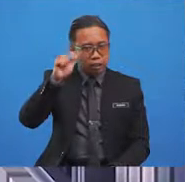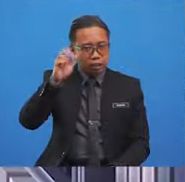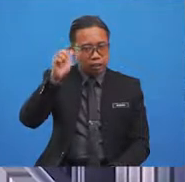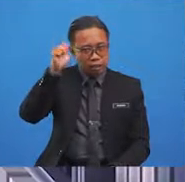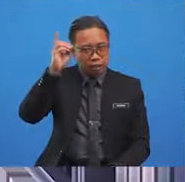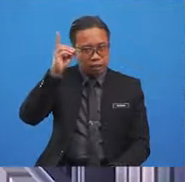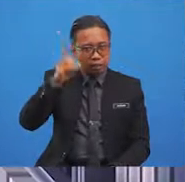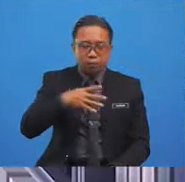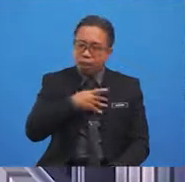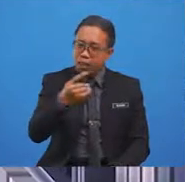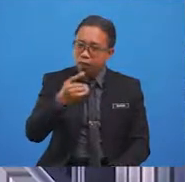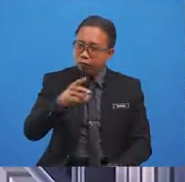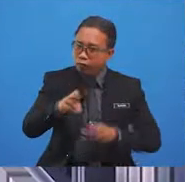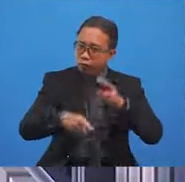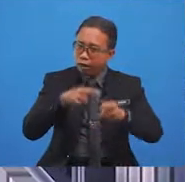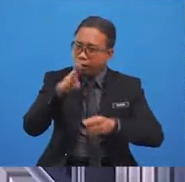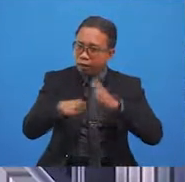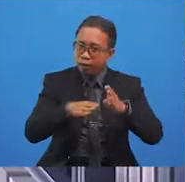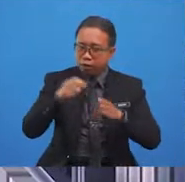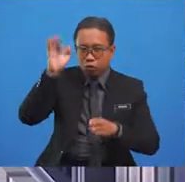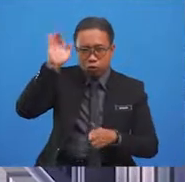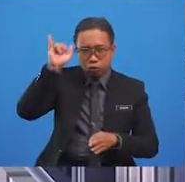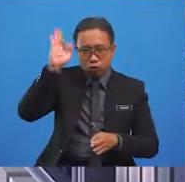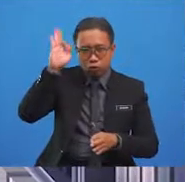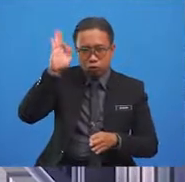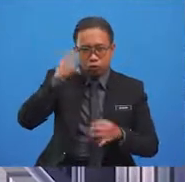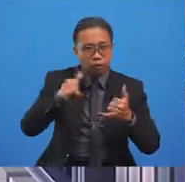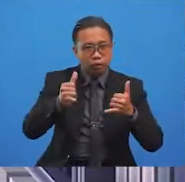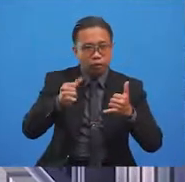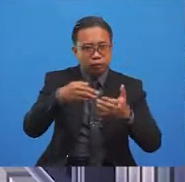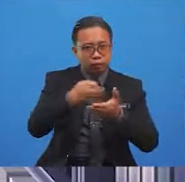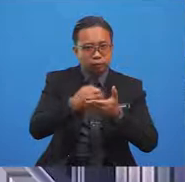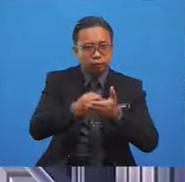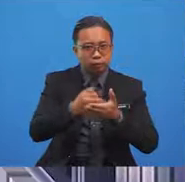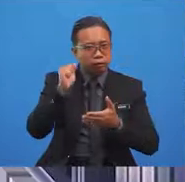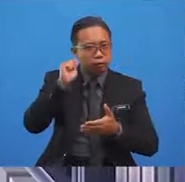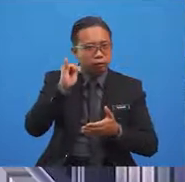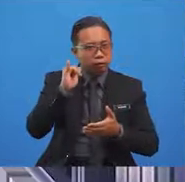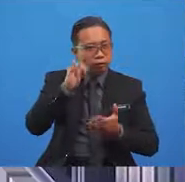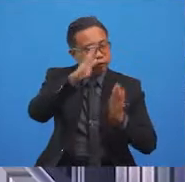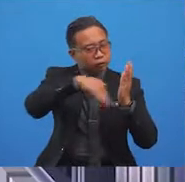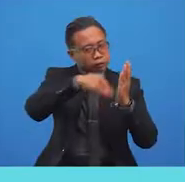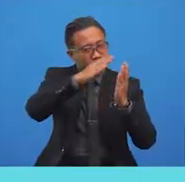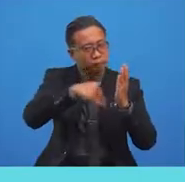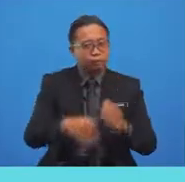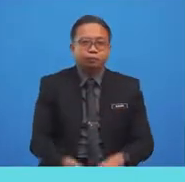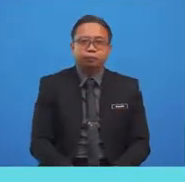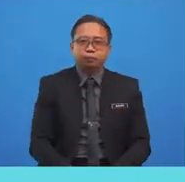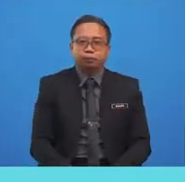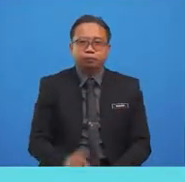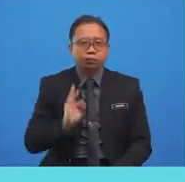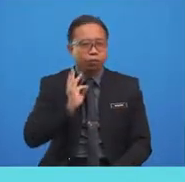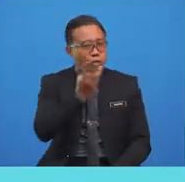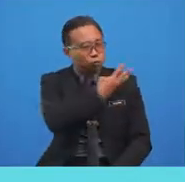a bike, Yusuf plays football, and Aliyah likes to paint. We